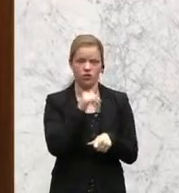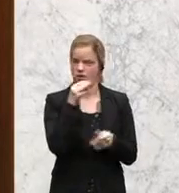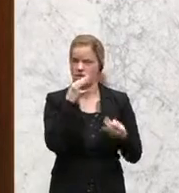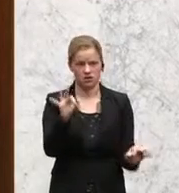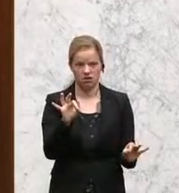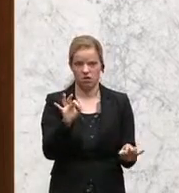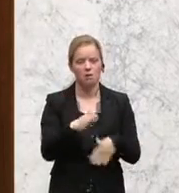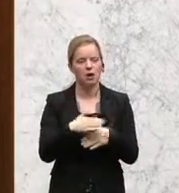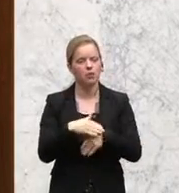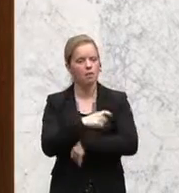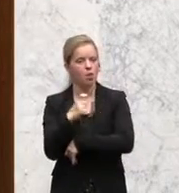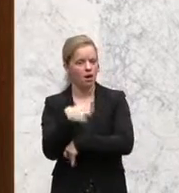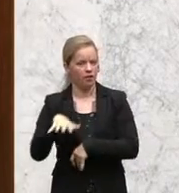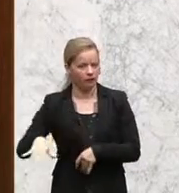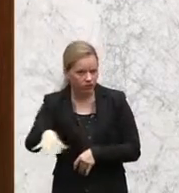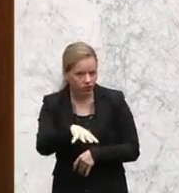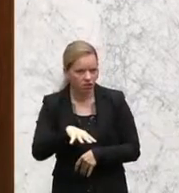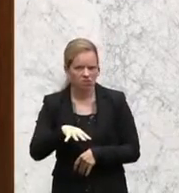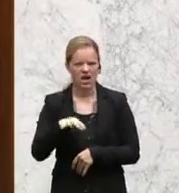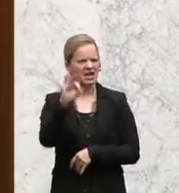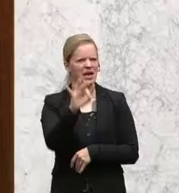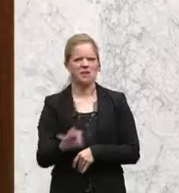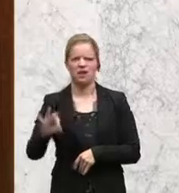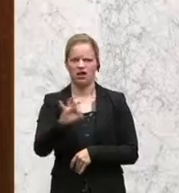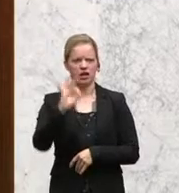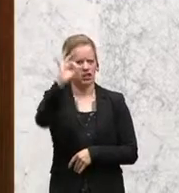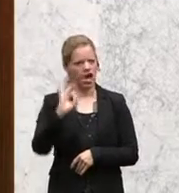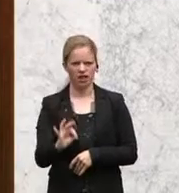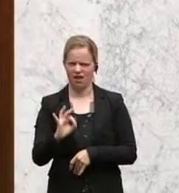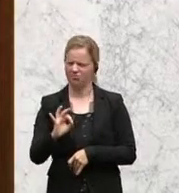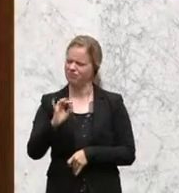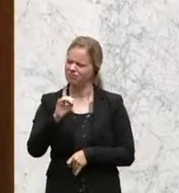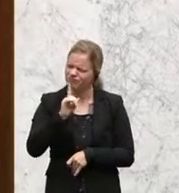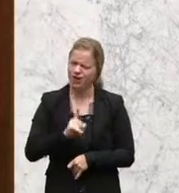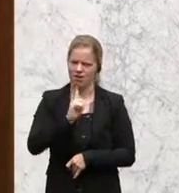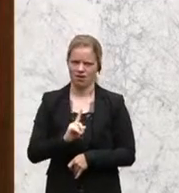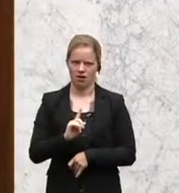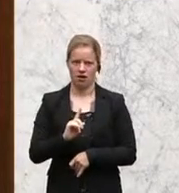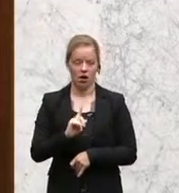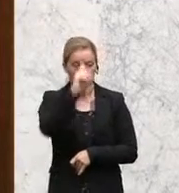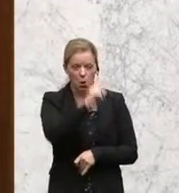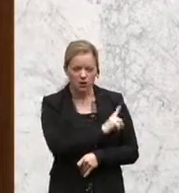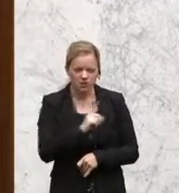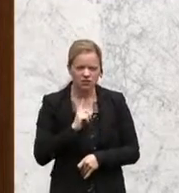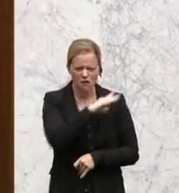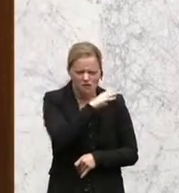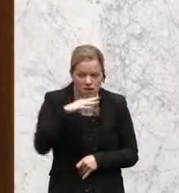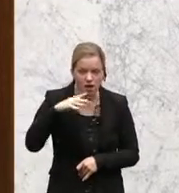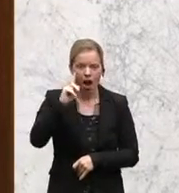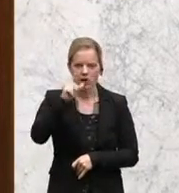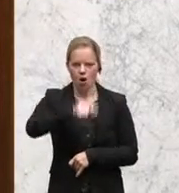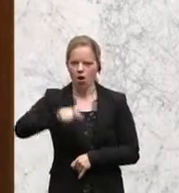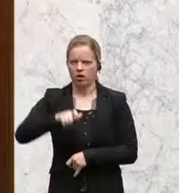das Burgenland hernehmen, mit der geringsten Kriminalitätsrate, mit der höchsten Anzahl an Polizisten, aber mit dem schlechtesten